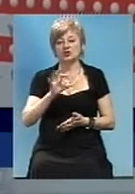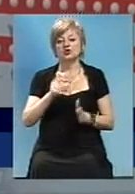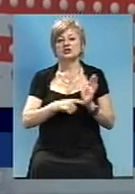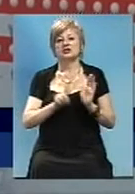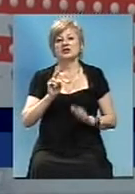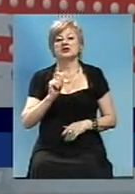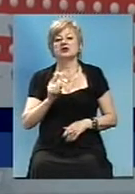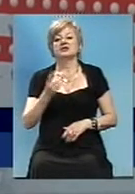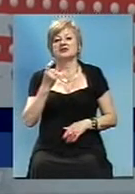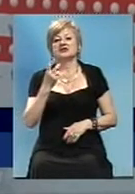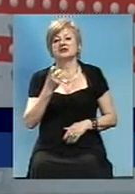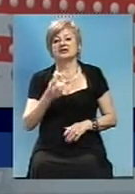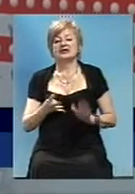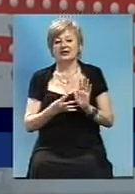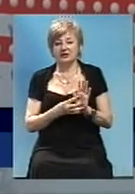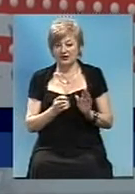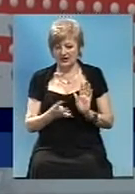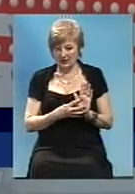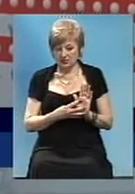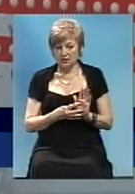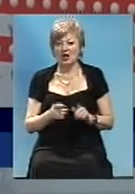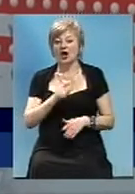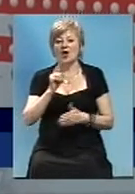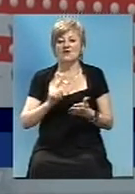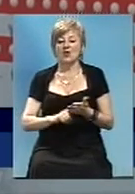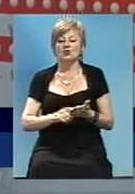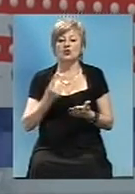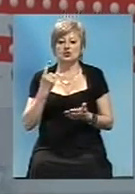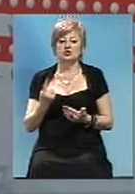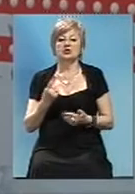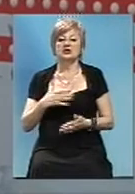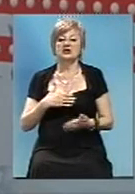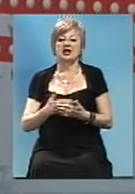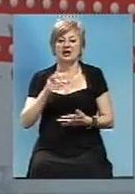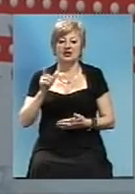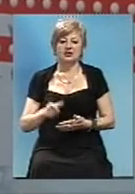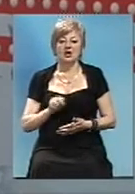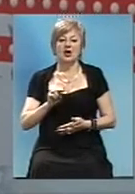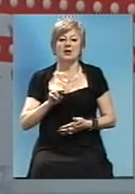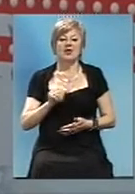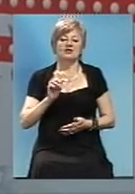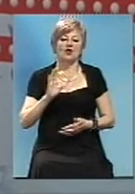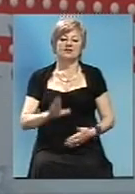-239-02-19. А поки у нас є запитання від ще одного активіста Олександр Павлов.